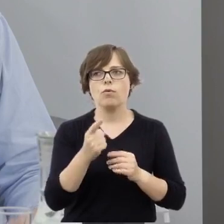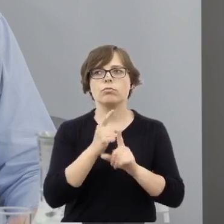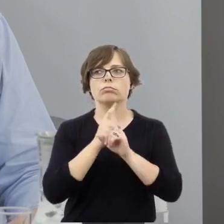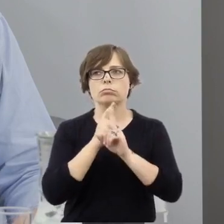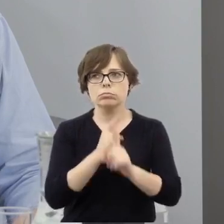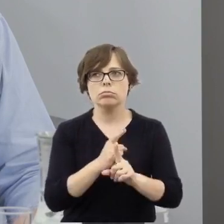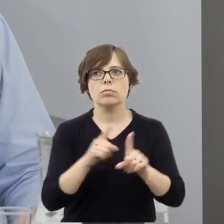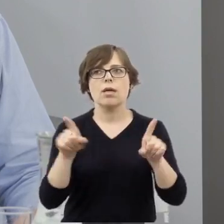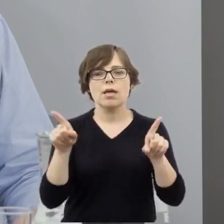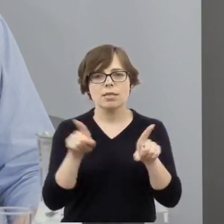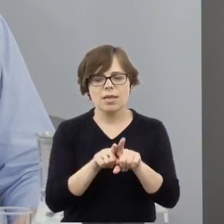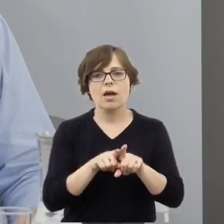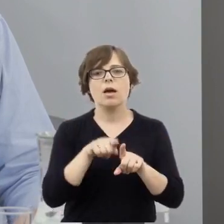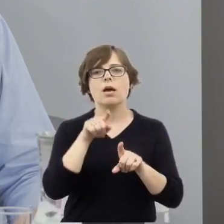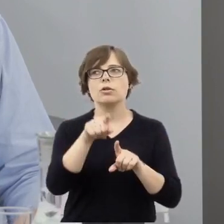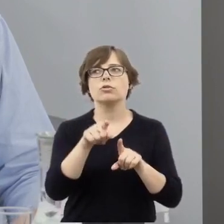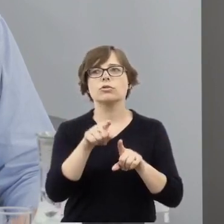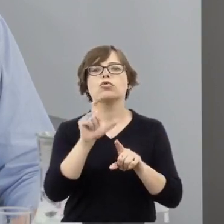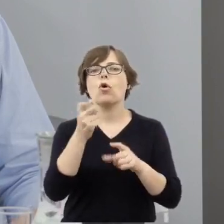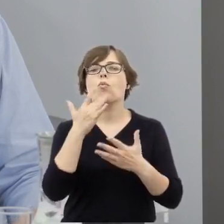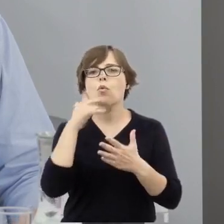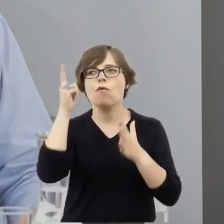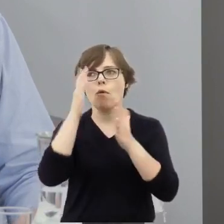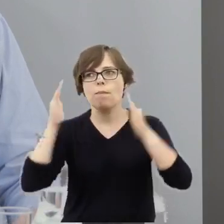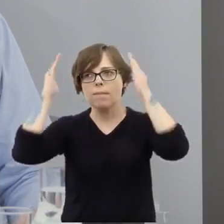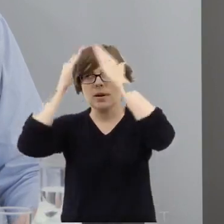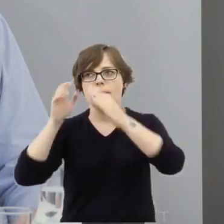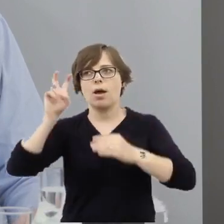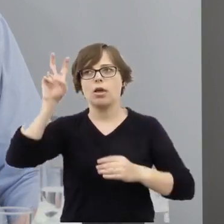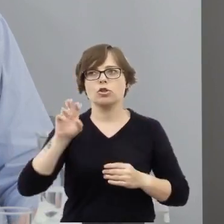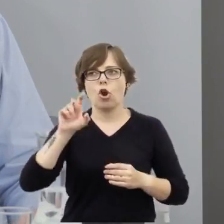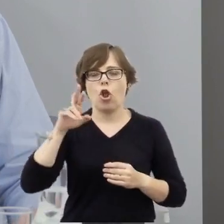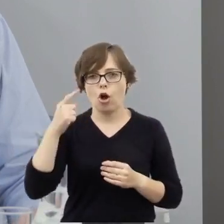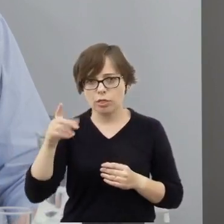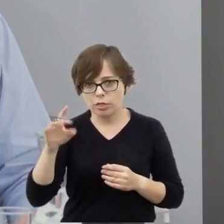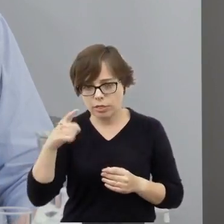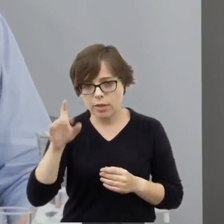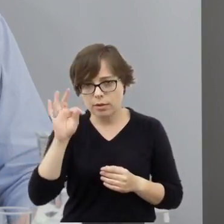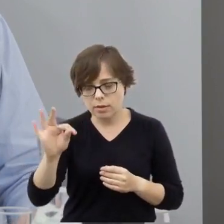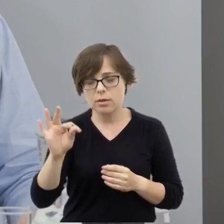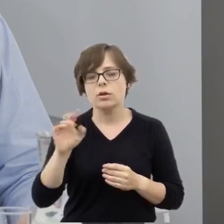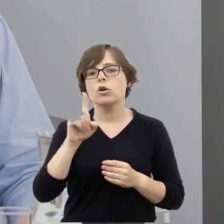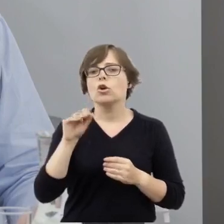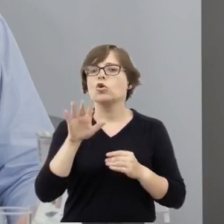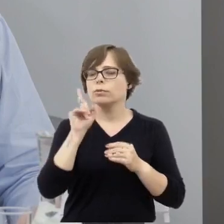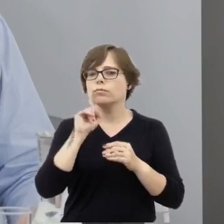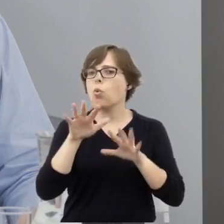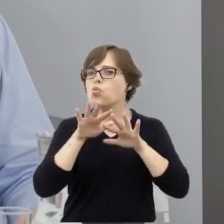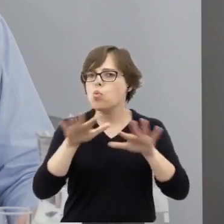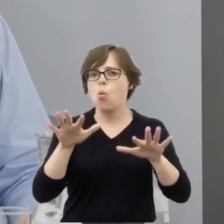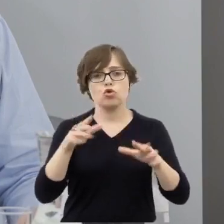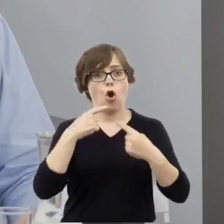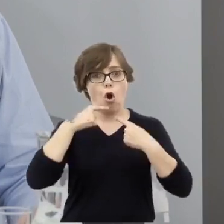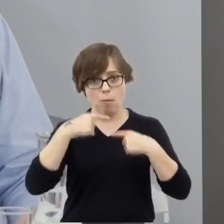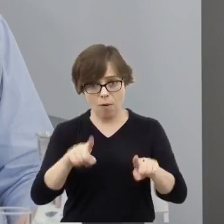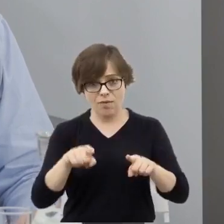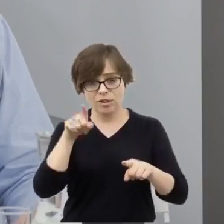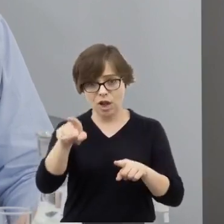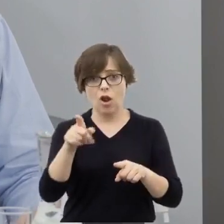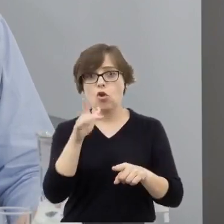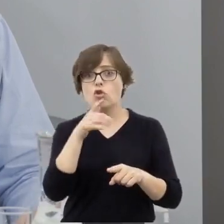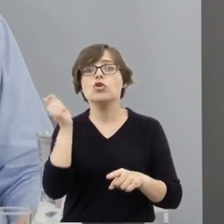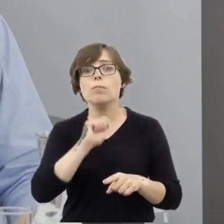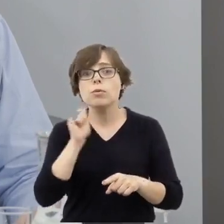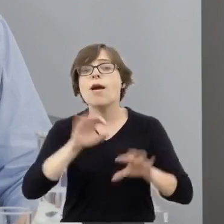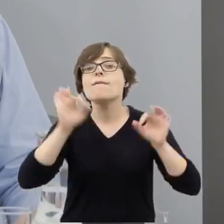też z deklaracją prymasa Hlonda, że duża część odpowiedzialności za pogrom leży